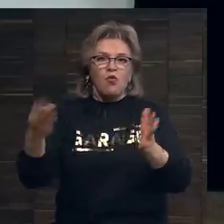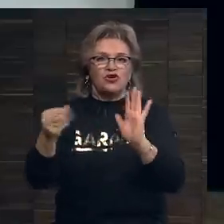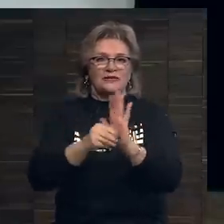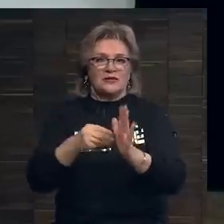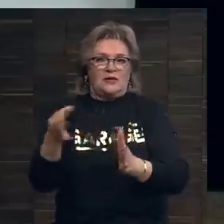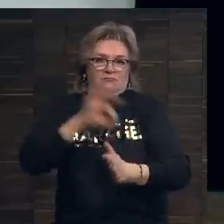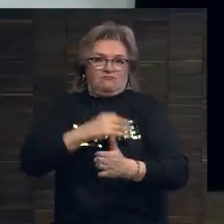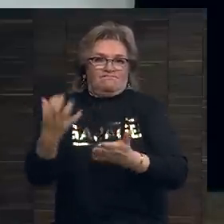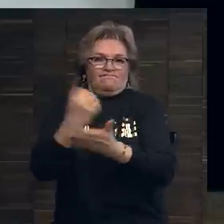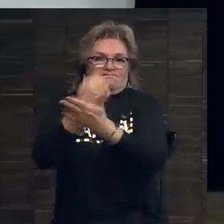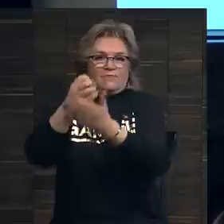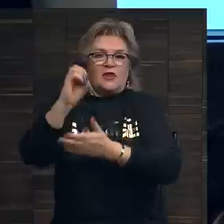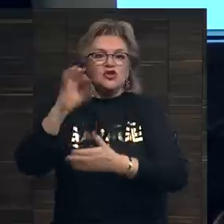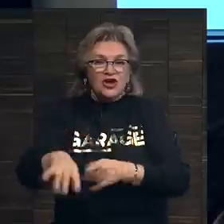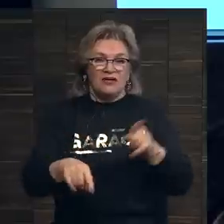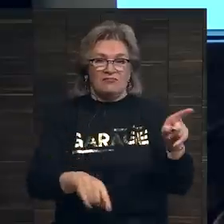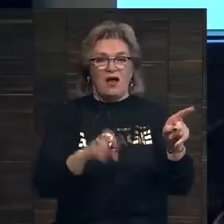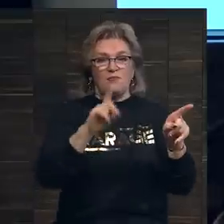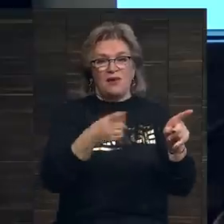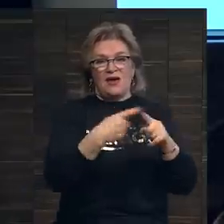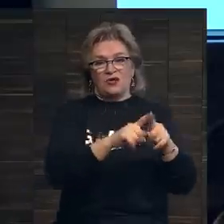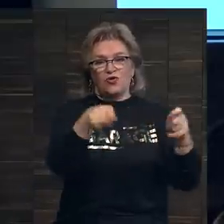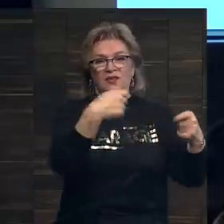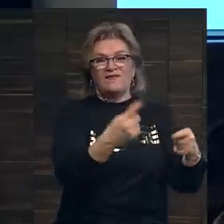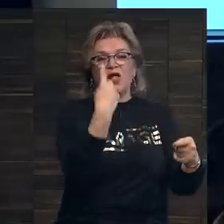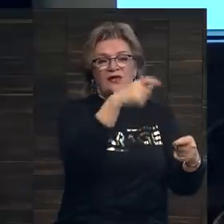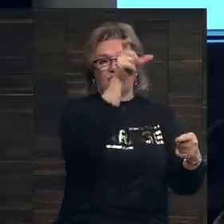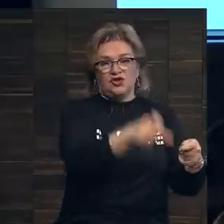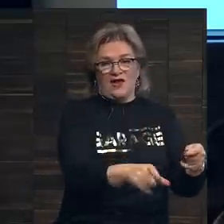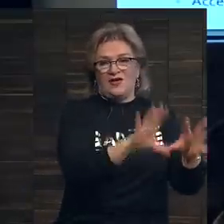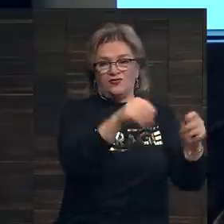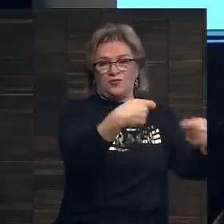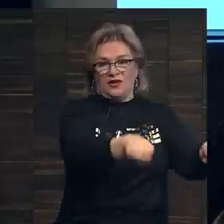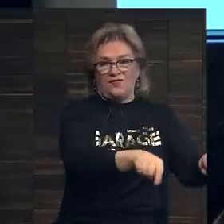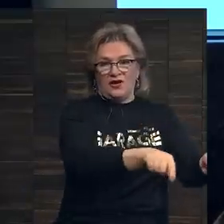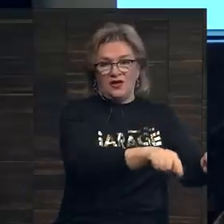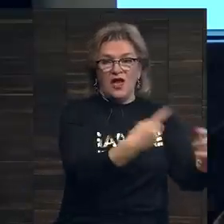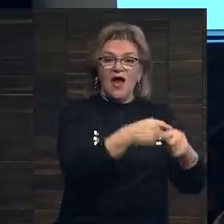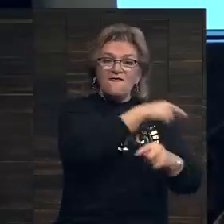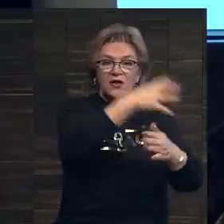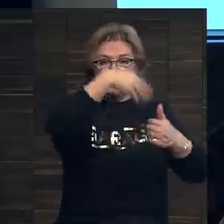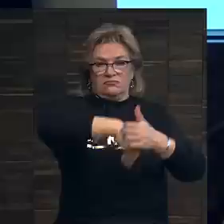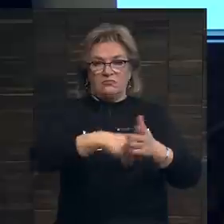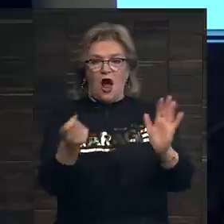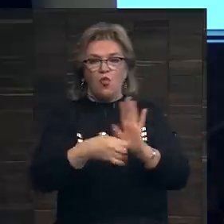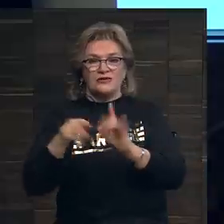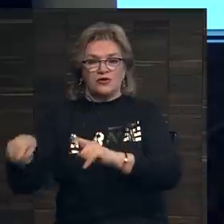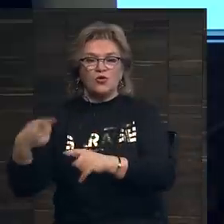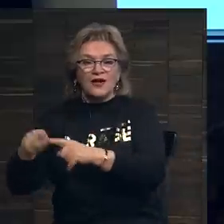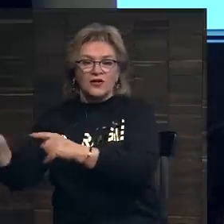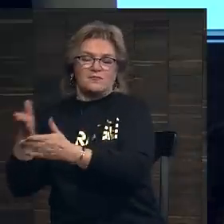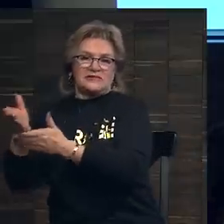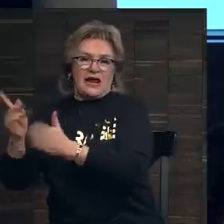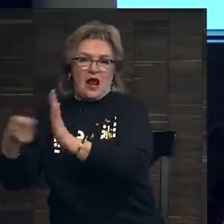цены, чем та цена, которую вы получили, продавая одному человеку и все. В этом суть аукциона, и в этом цель